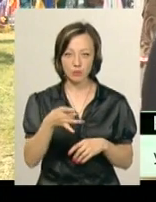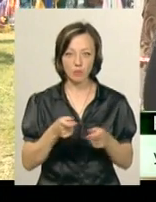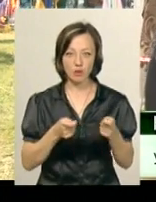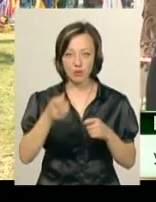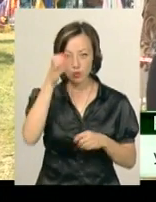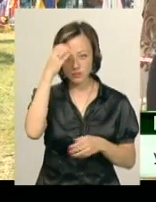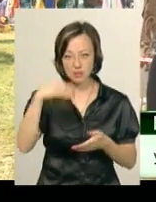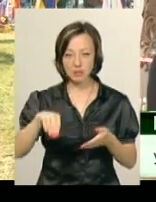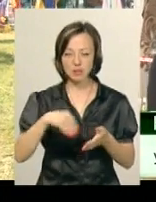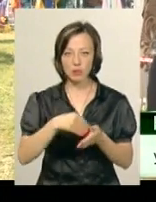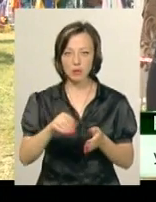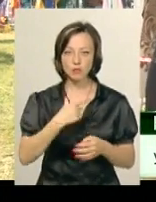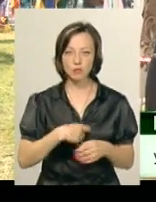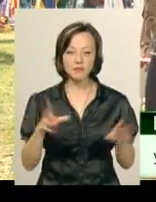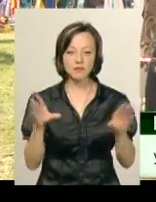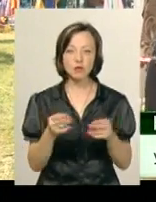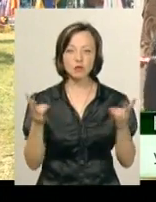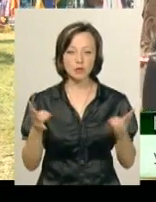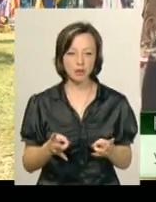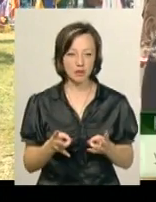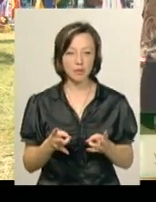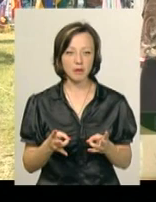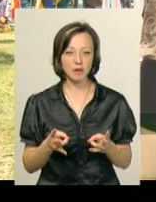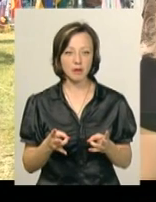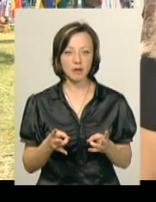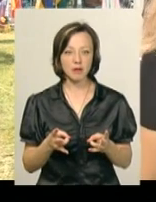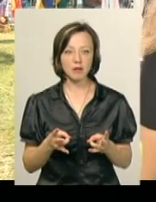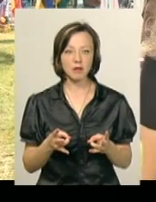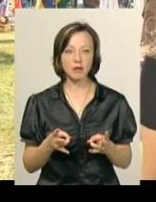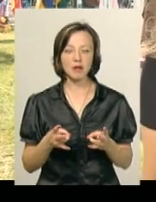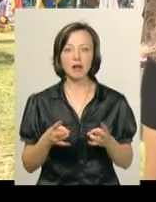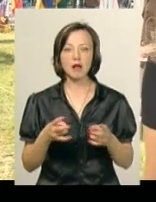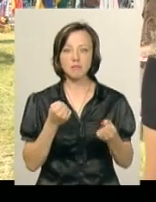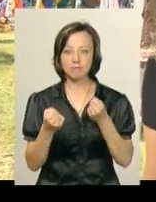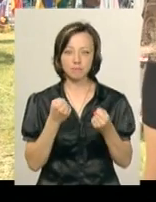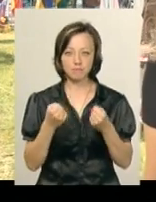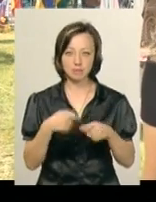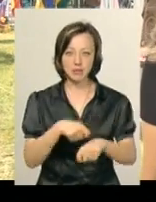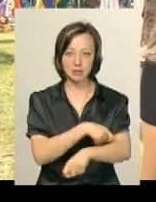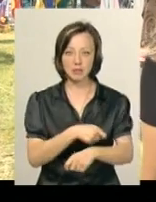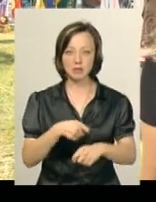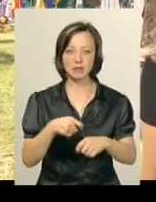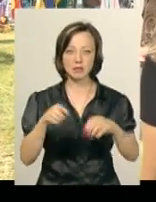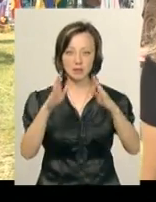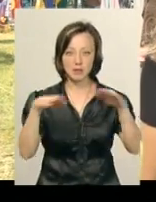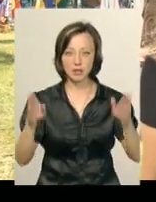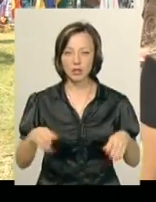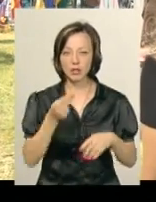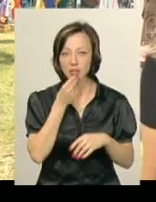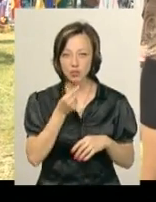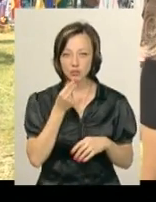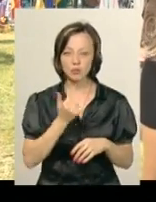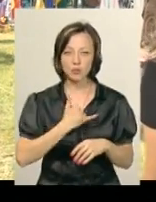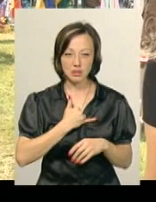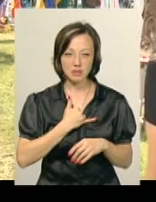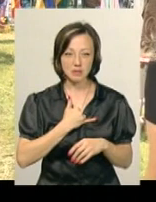закупили собі все, що нам треба, це брезенти, їжу. Так, у